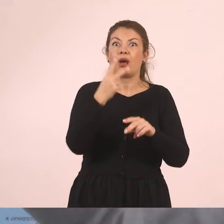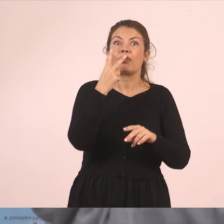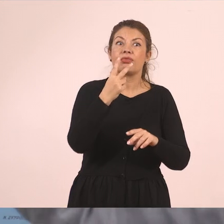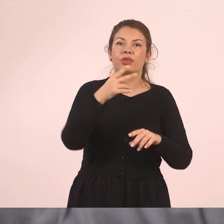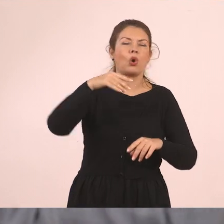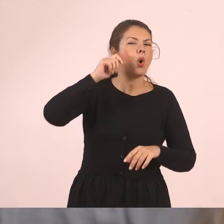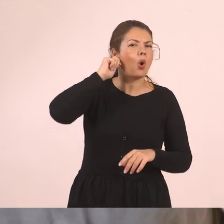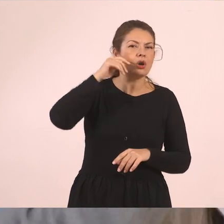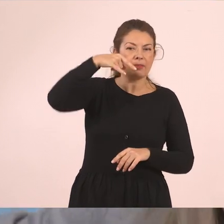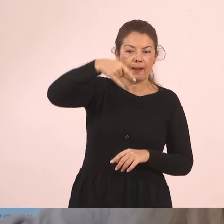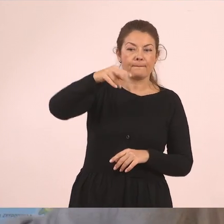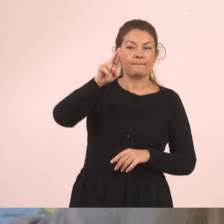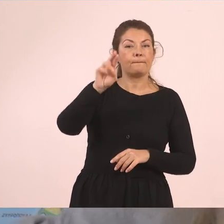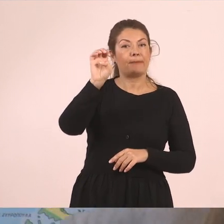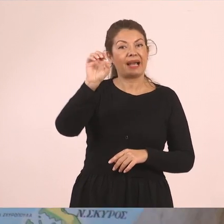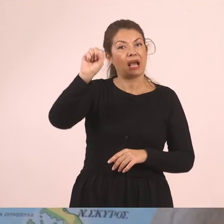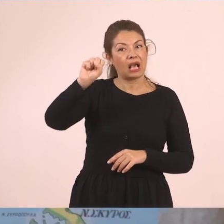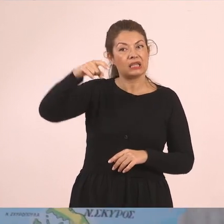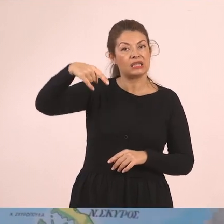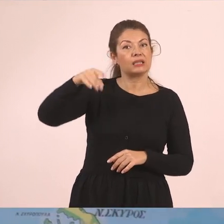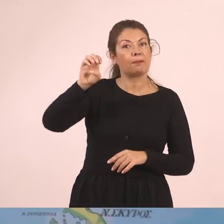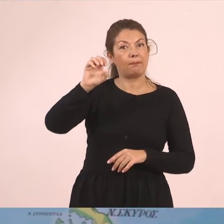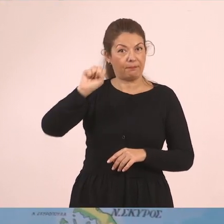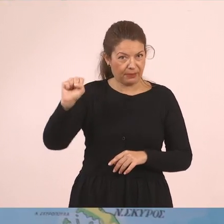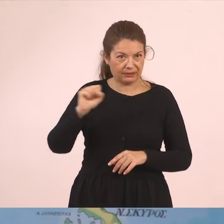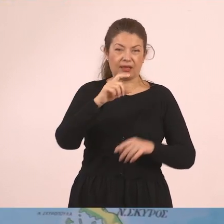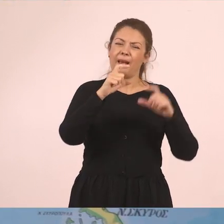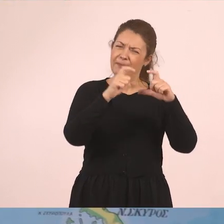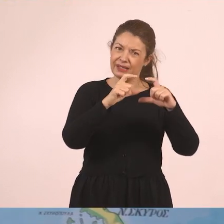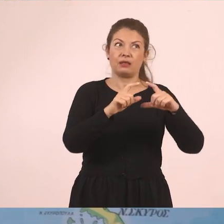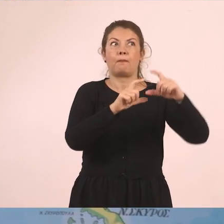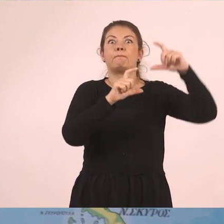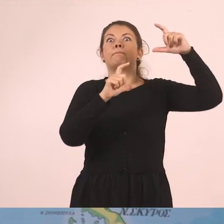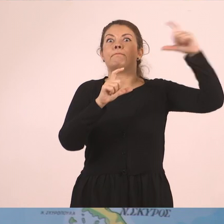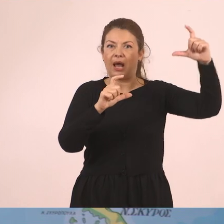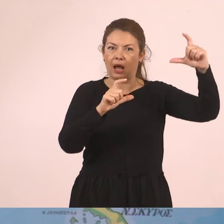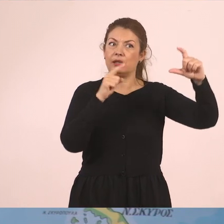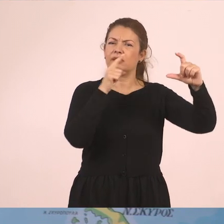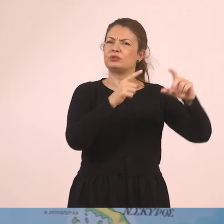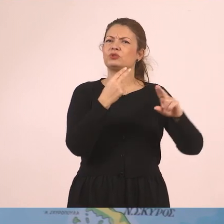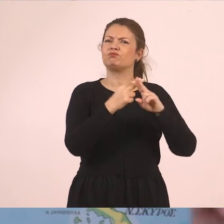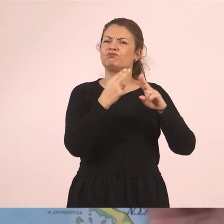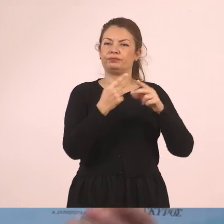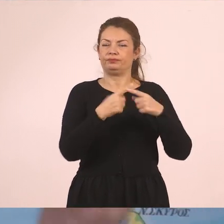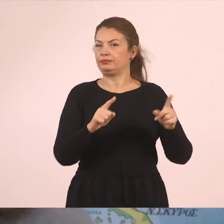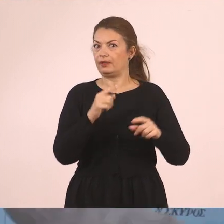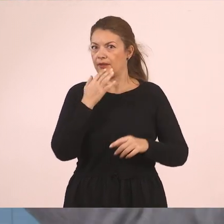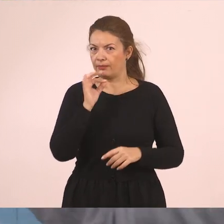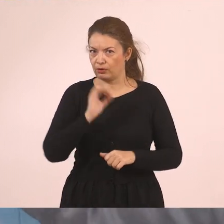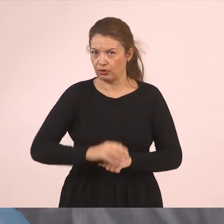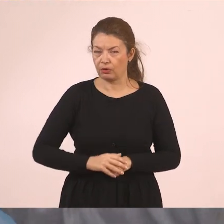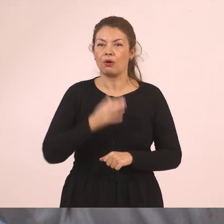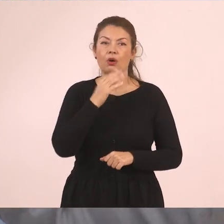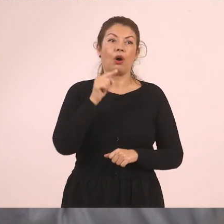της Πρέσπες. Μικρή και μεγάλη Πρέσπα. Αυτές οι λίμνες θα είναι πολύ ιδιαίτερες, διότι